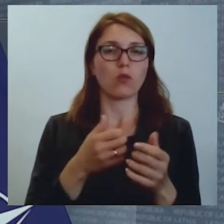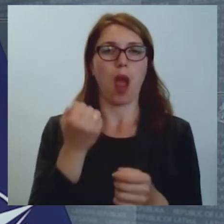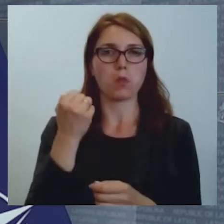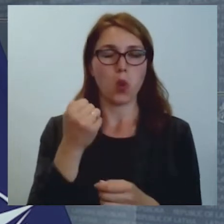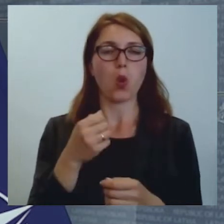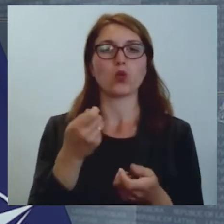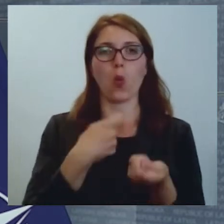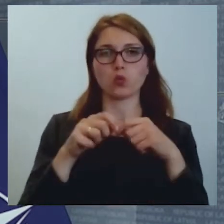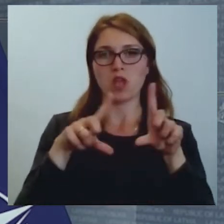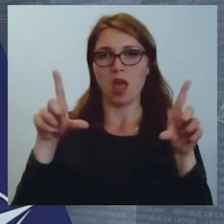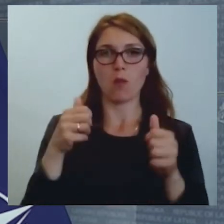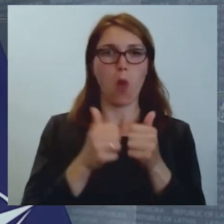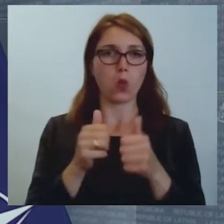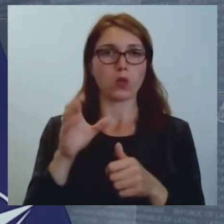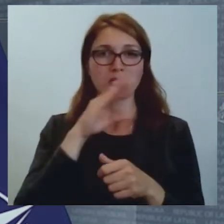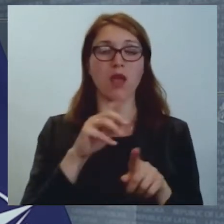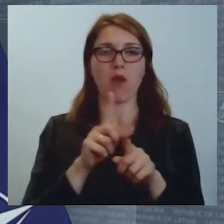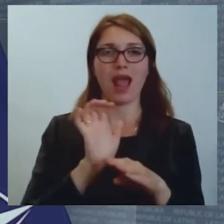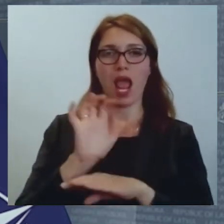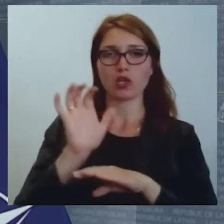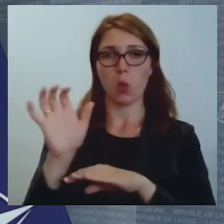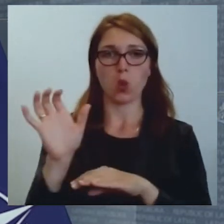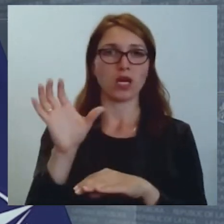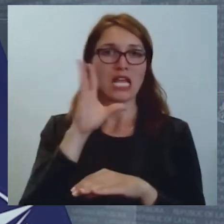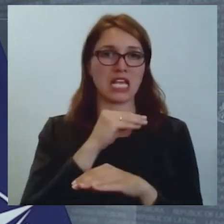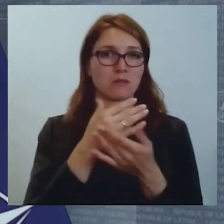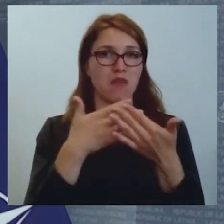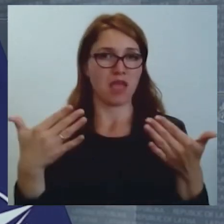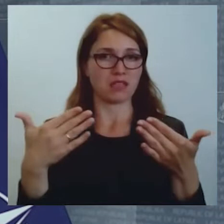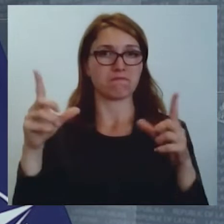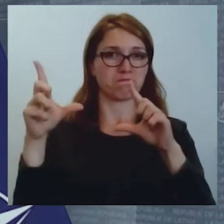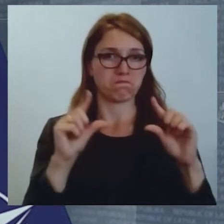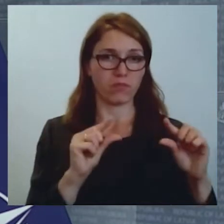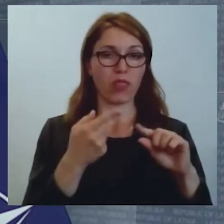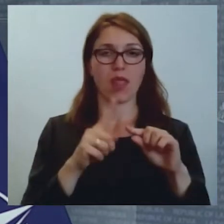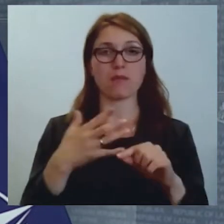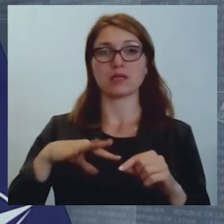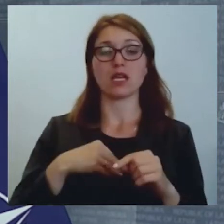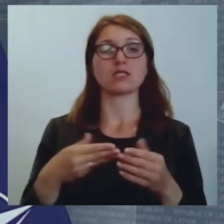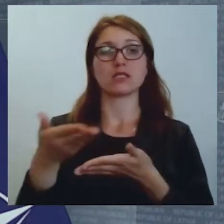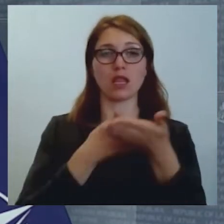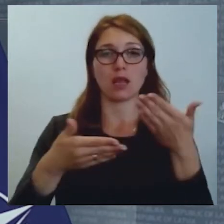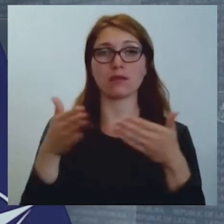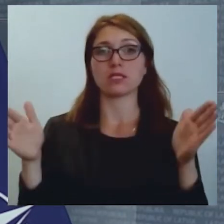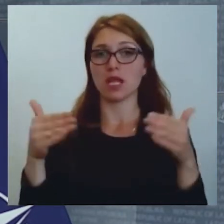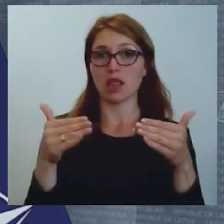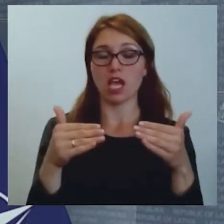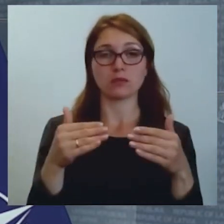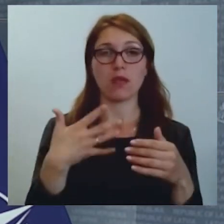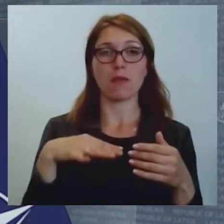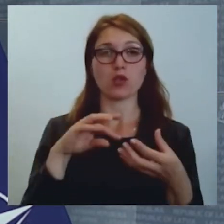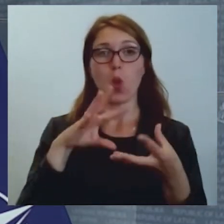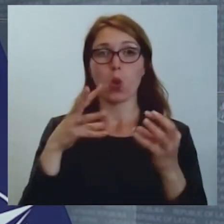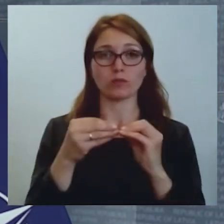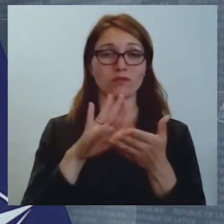gan arī eksporta iespējas. Tāpēc mēs esam sadarbības sanāksmē konceptuāli vienojušies par